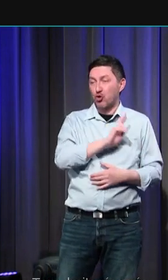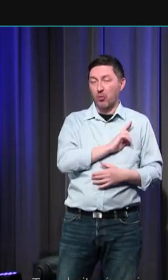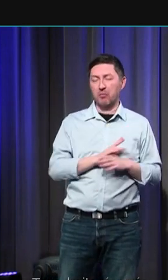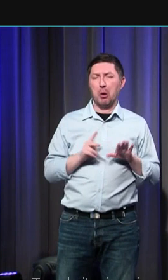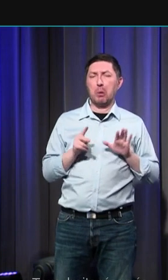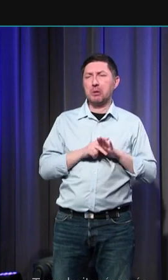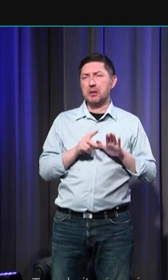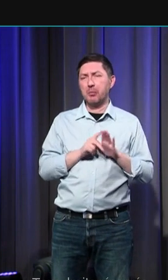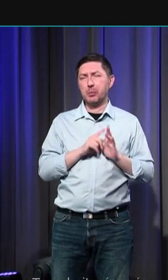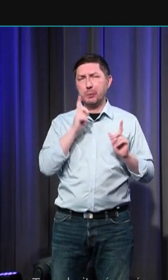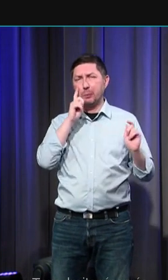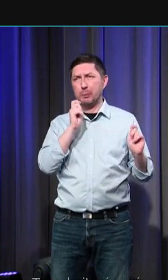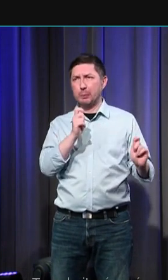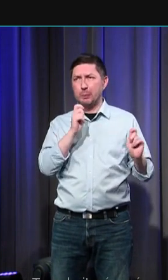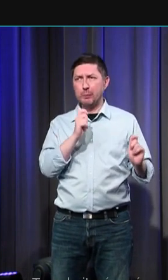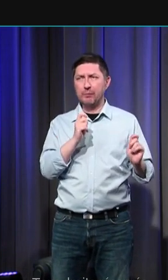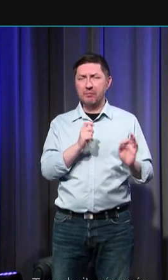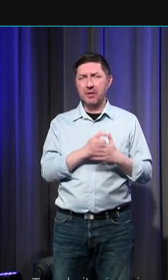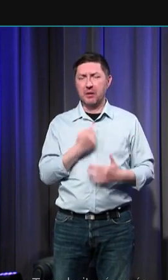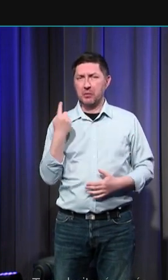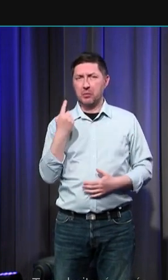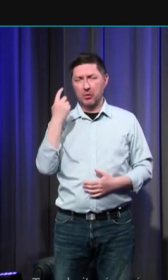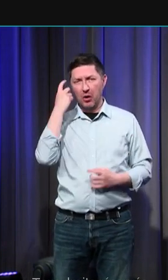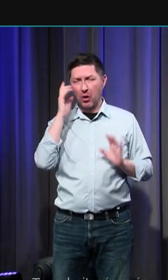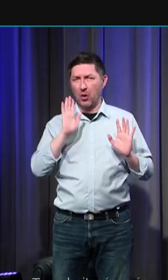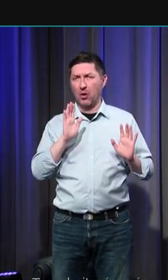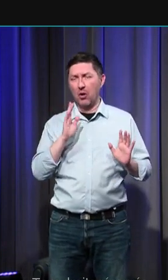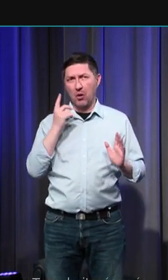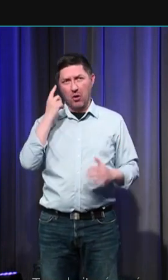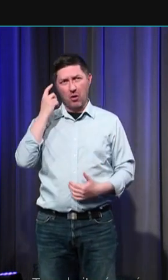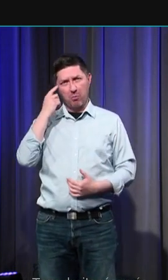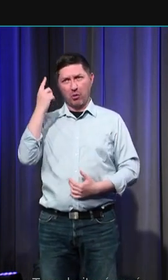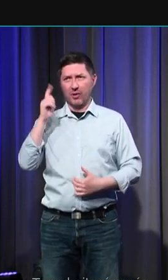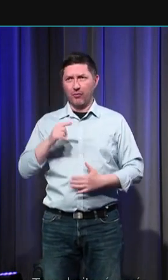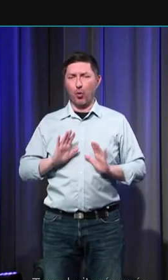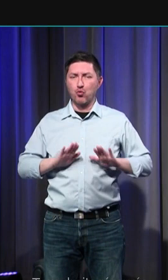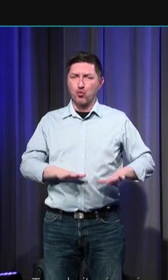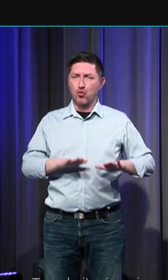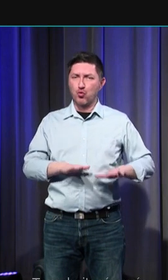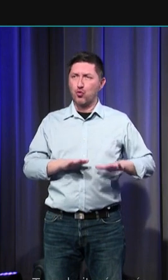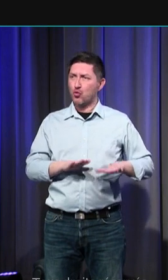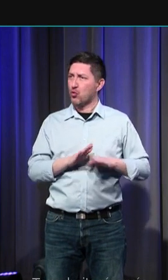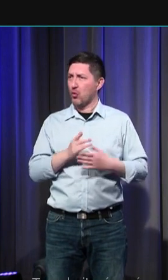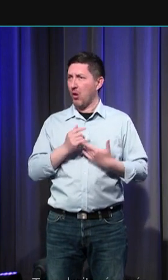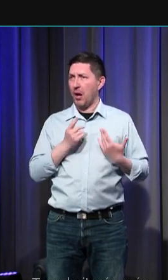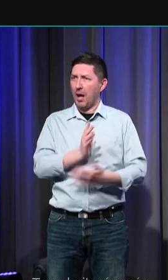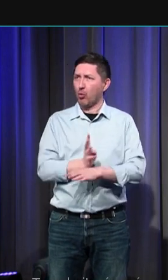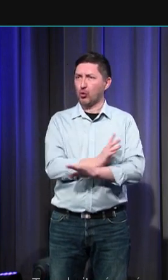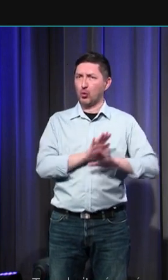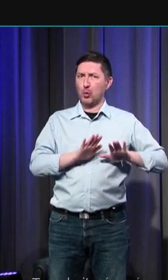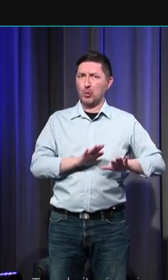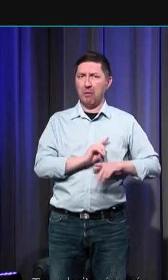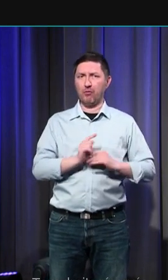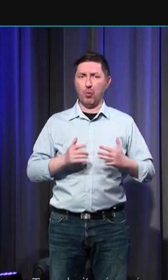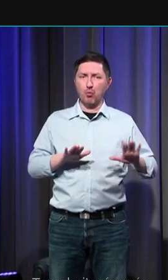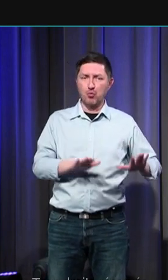méfiance et de constants appels à la mesure des émotions. Au Moyen Âge, dans les écrits qui nous